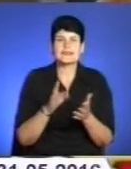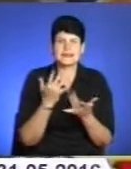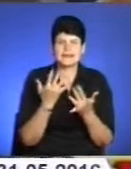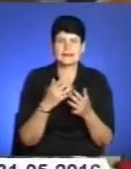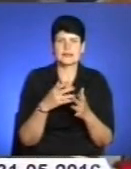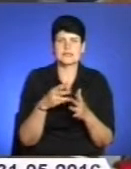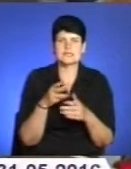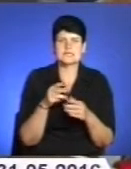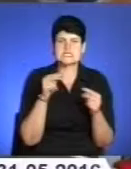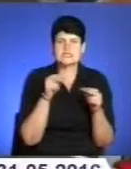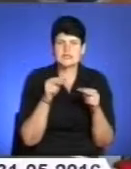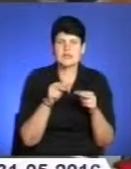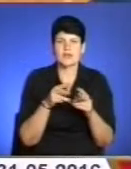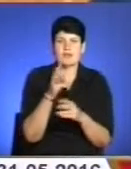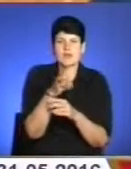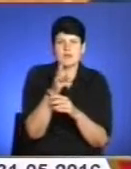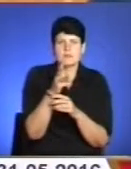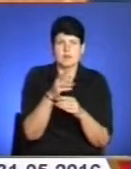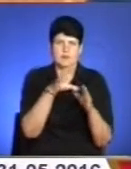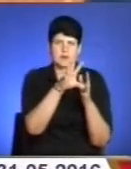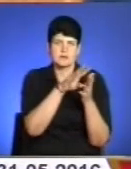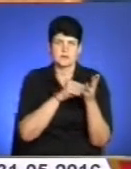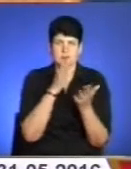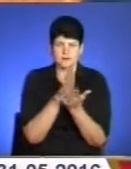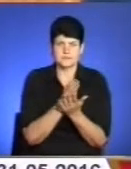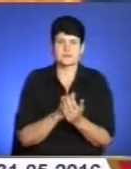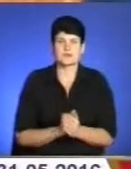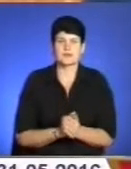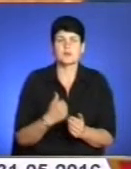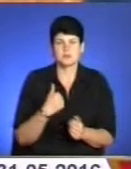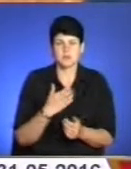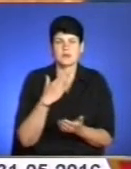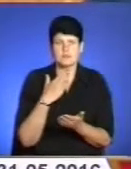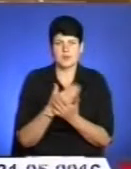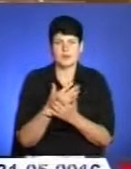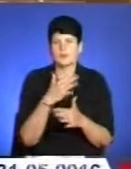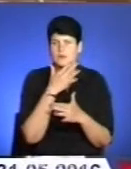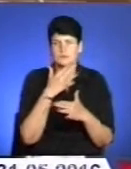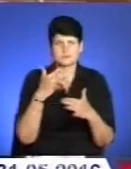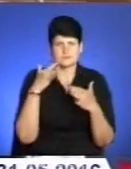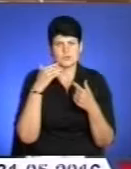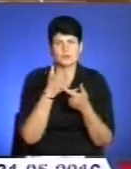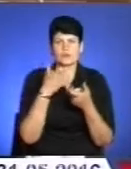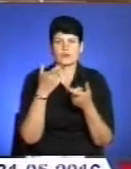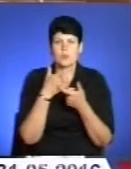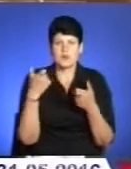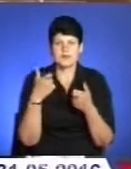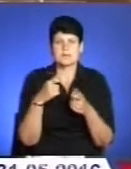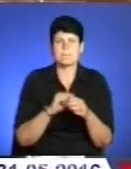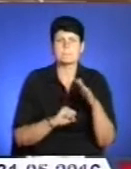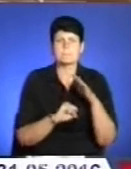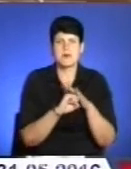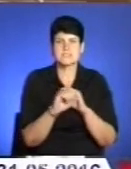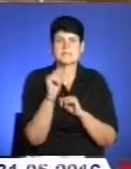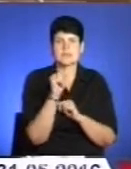із камер відеоспостереження. Ми маємо достатньо вихідної інформації, слідової бази для того,